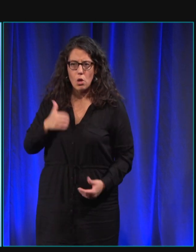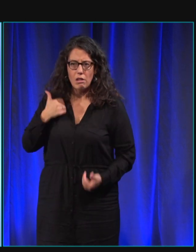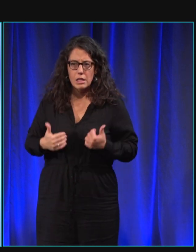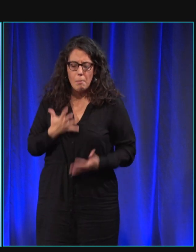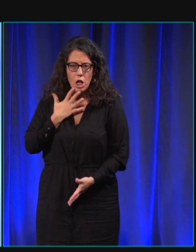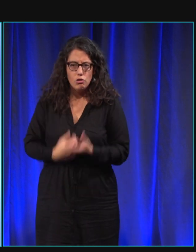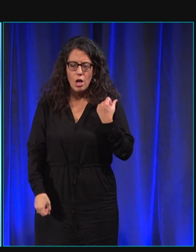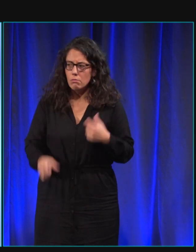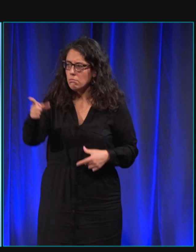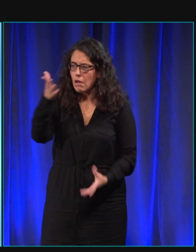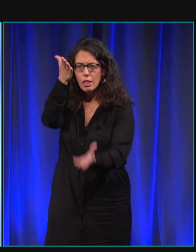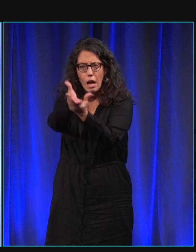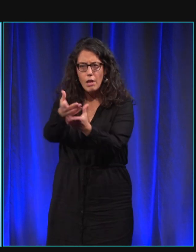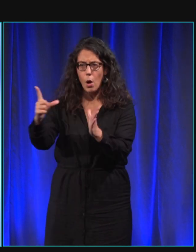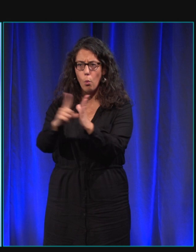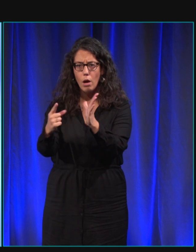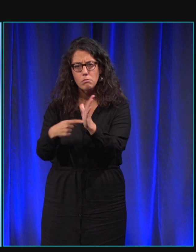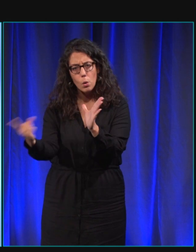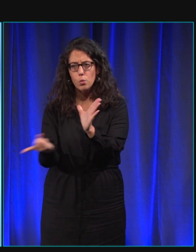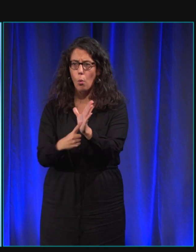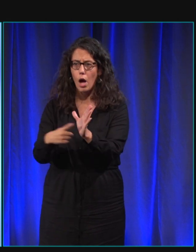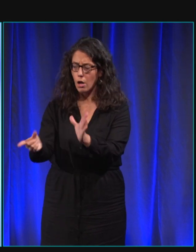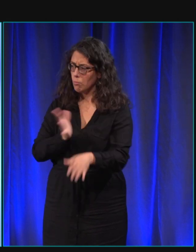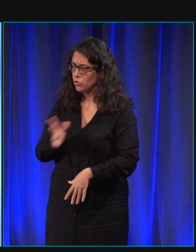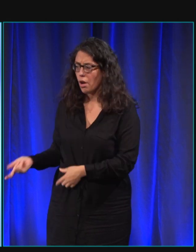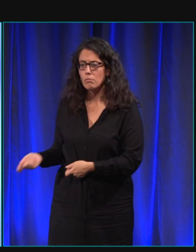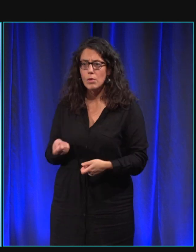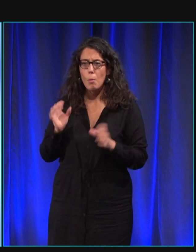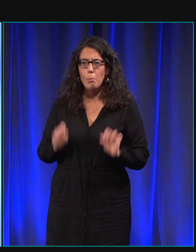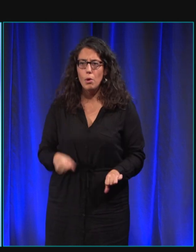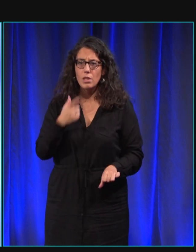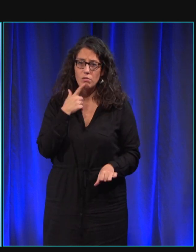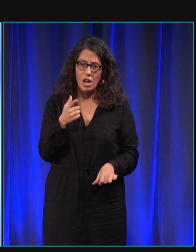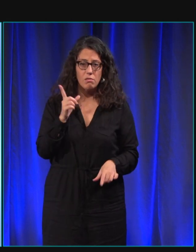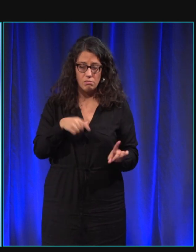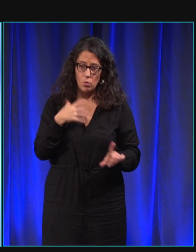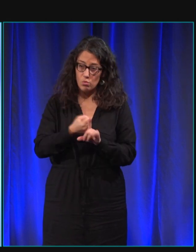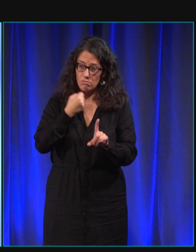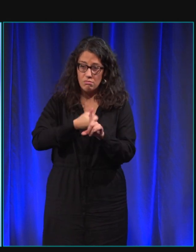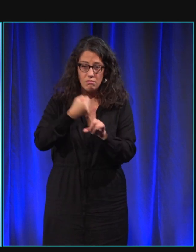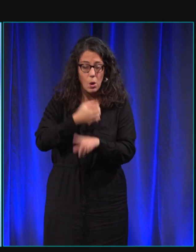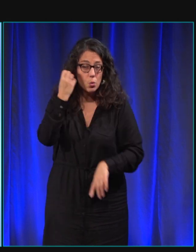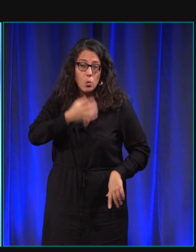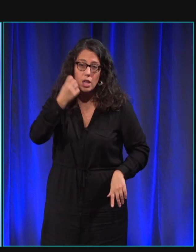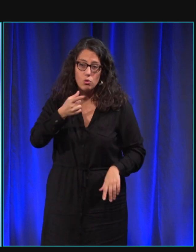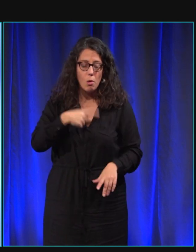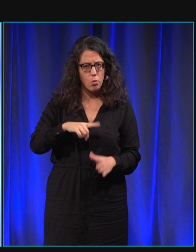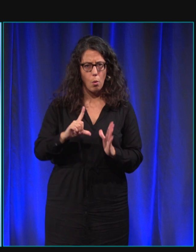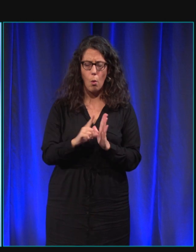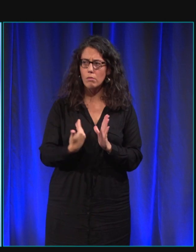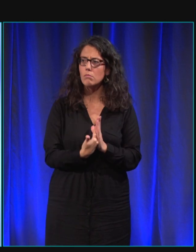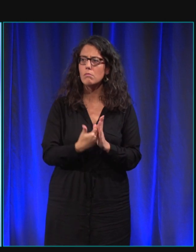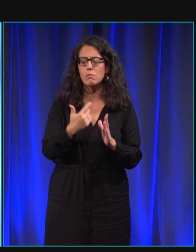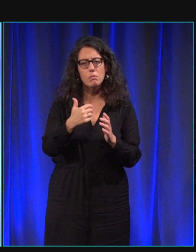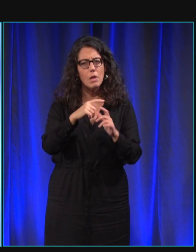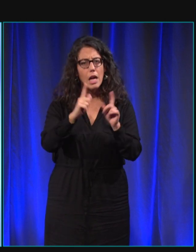intervenir et à dire que c'est la loi et à nous soutenir là-dedans parce que quand on la lâche dans un parc parisien on se bat tous les jours pour faire respecter notre loi parce que